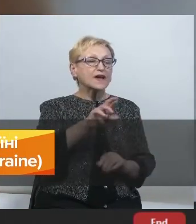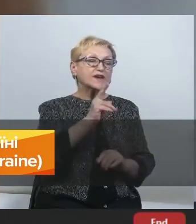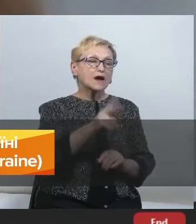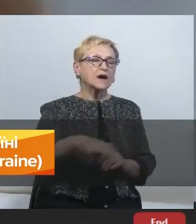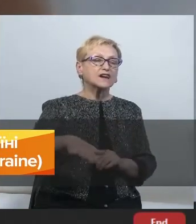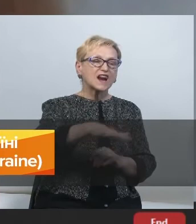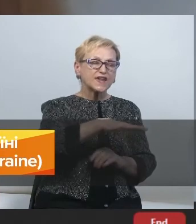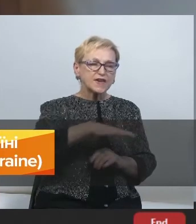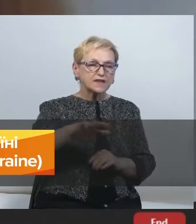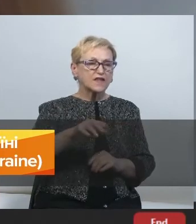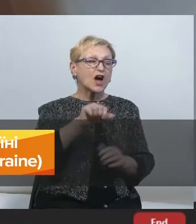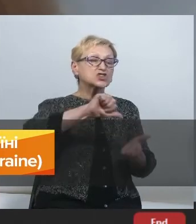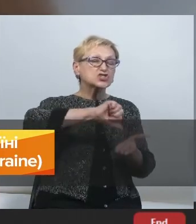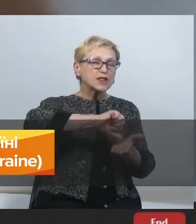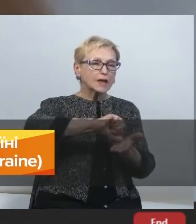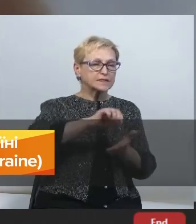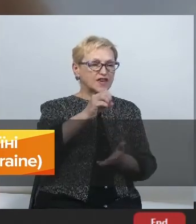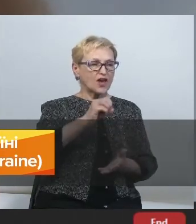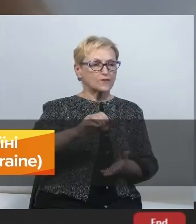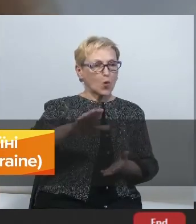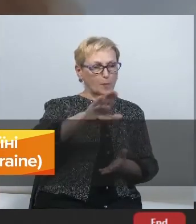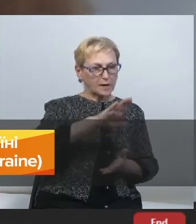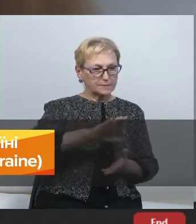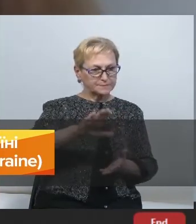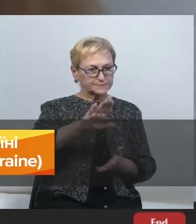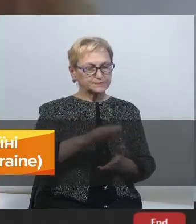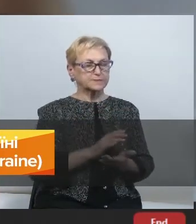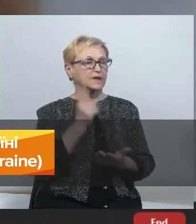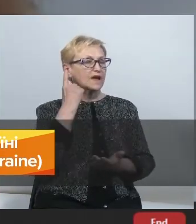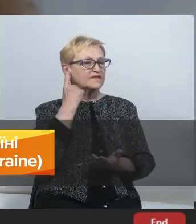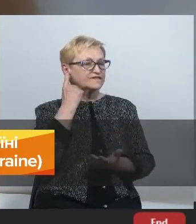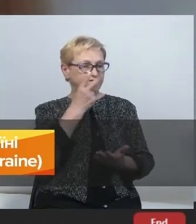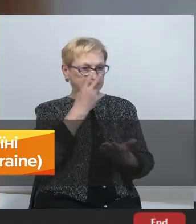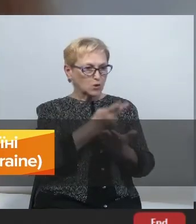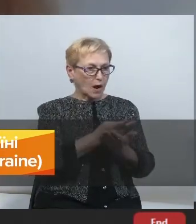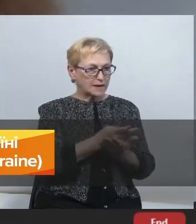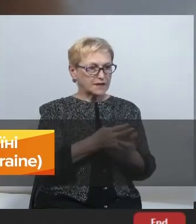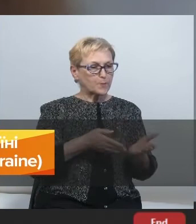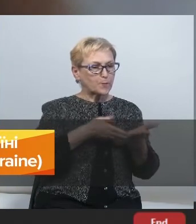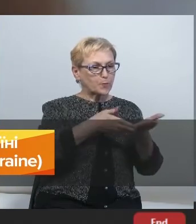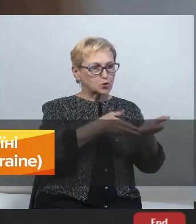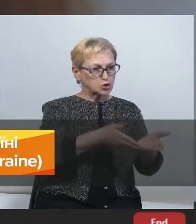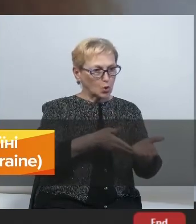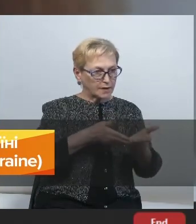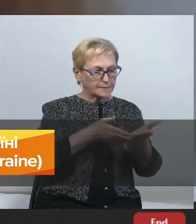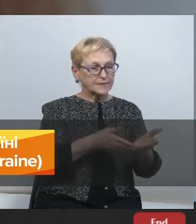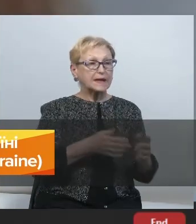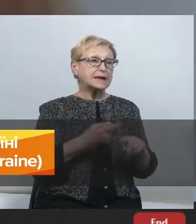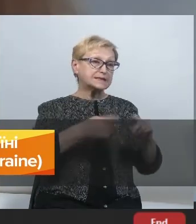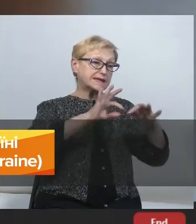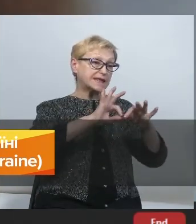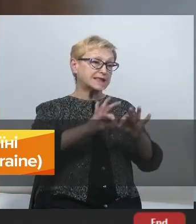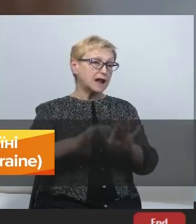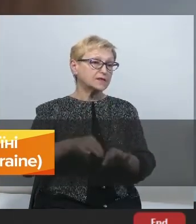Європи і імплементувати директиву ЄС про аудіо-візуальні медіапослуги згідно згодою про асоціацію. Про це детальніше